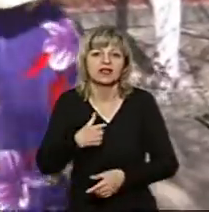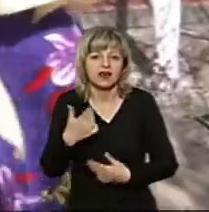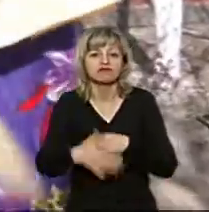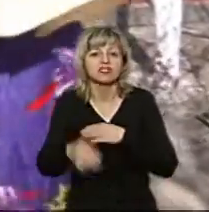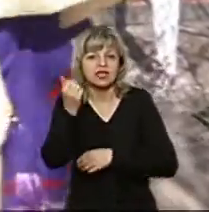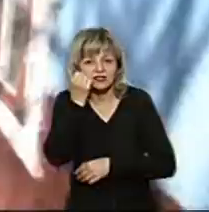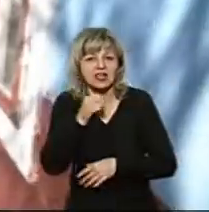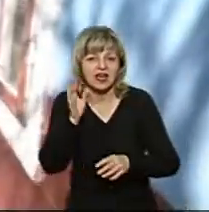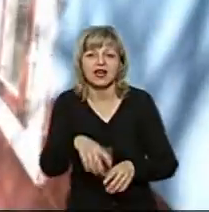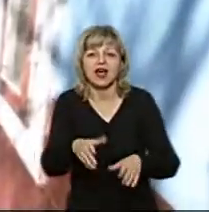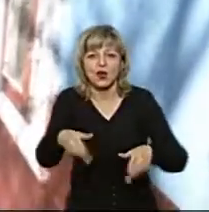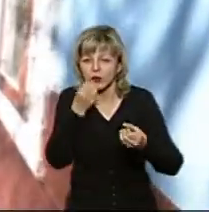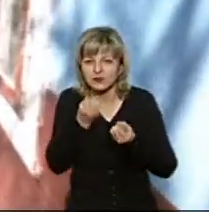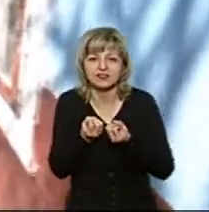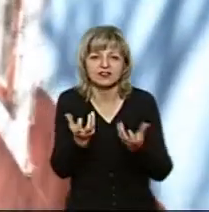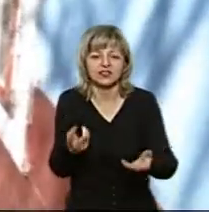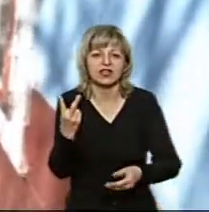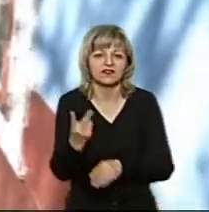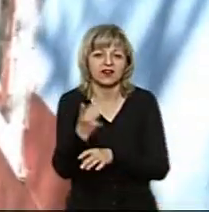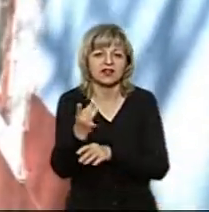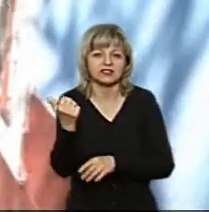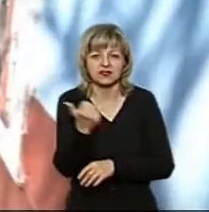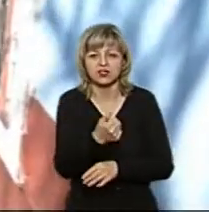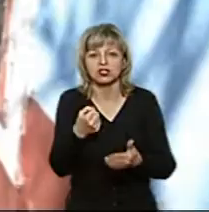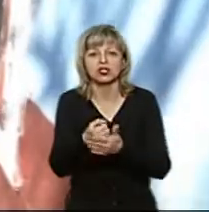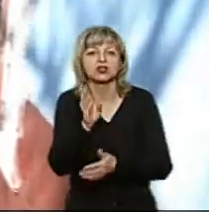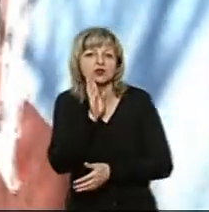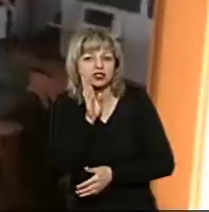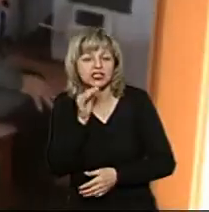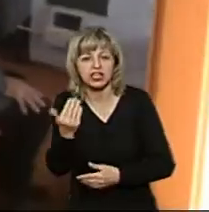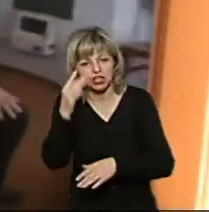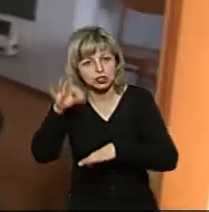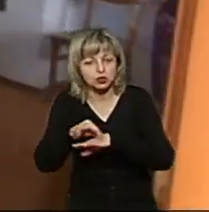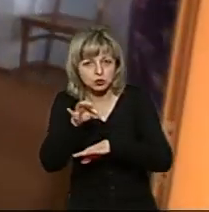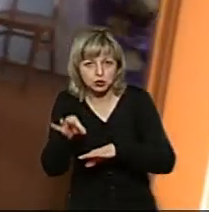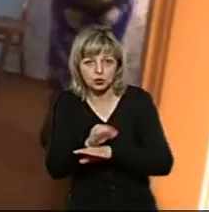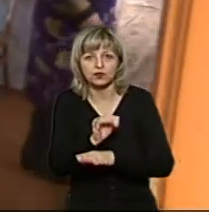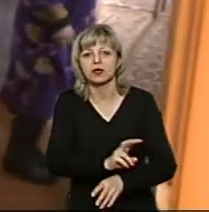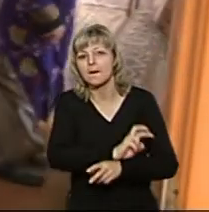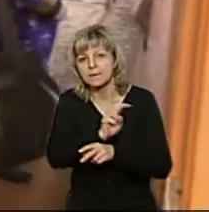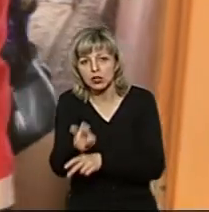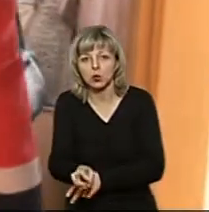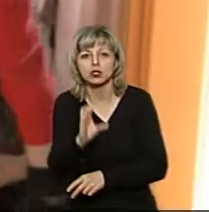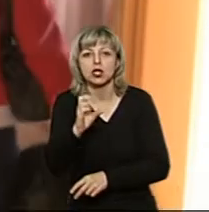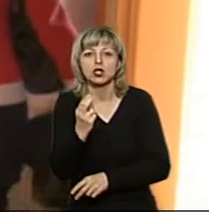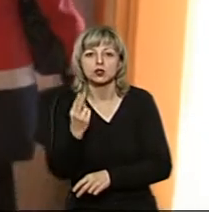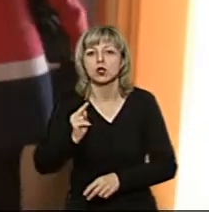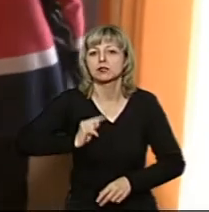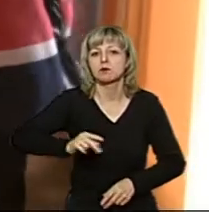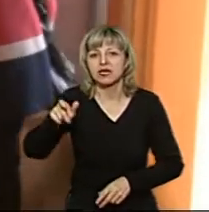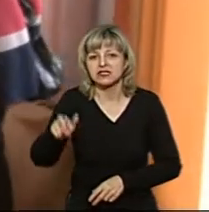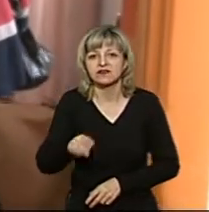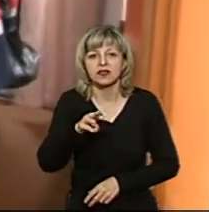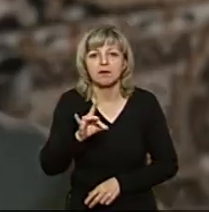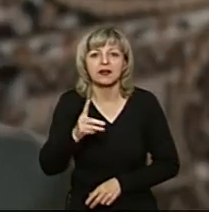а нехай город цвіте». Двічі на тиждень до Марії Тарасівни і її чоловіка Анатолія Даниловича приходить соціальна працівниця